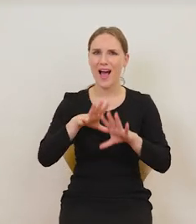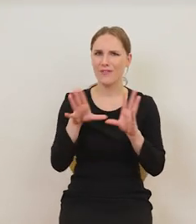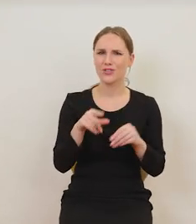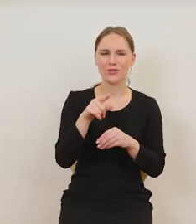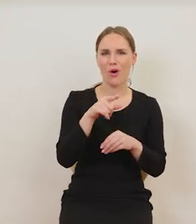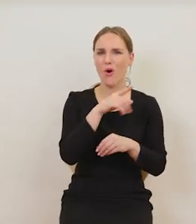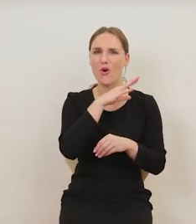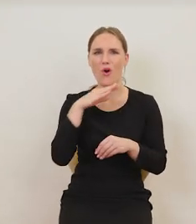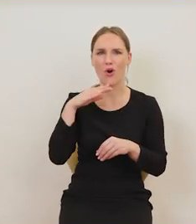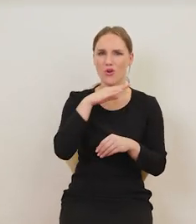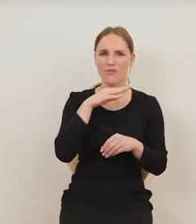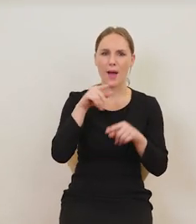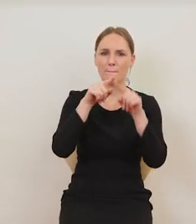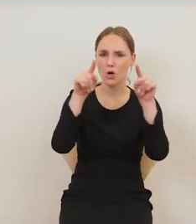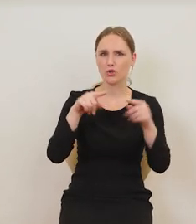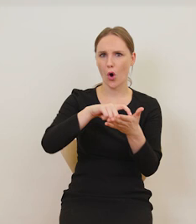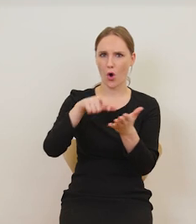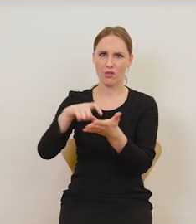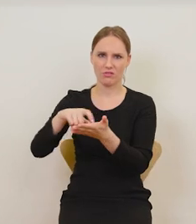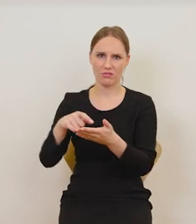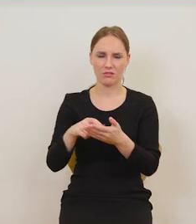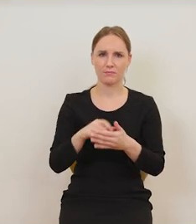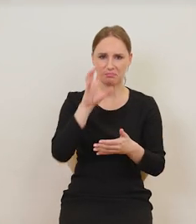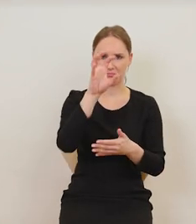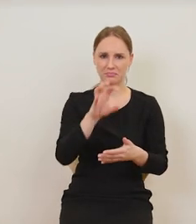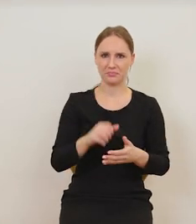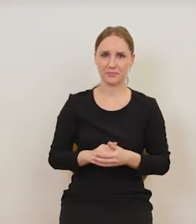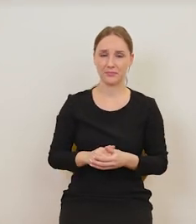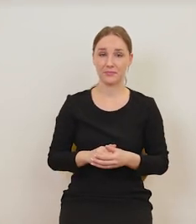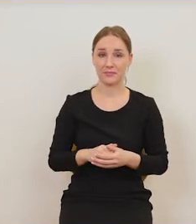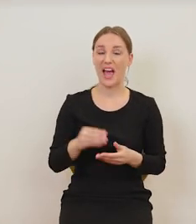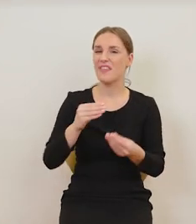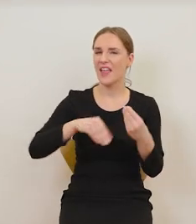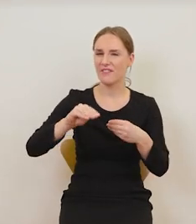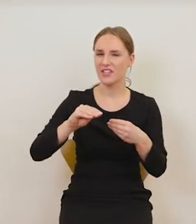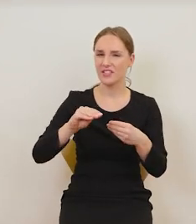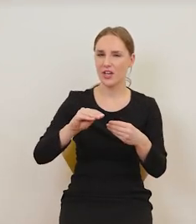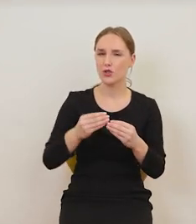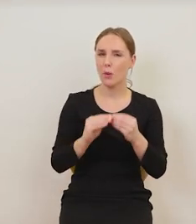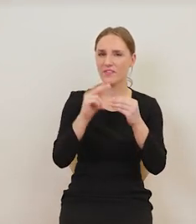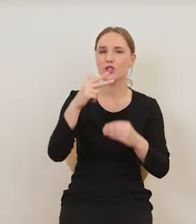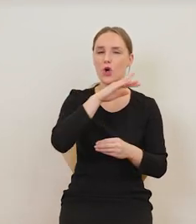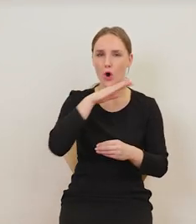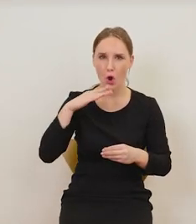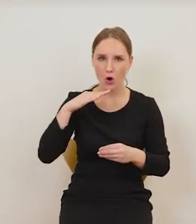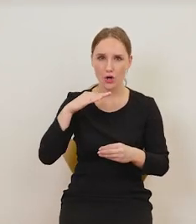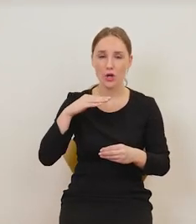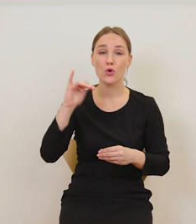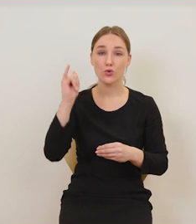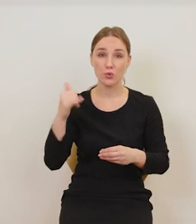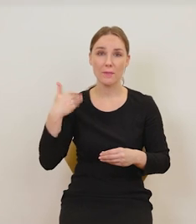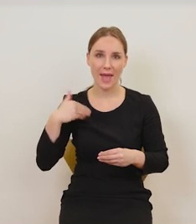kolorowe prostokąty. Czy w końcu najbardziej złożony, bo z trzech kolorów, żółty, biały